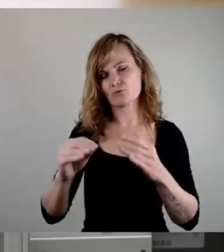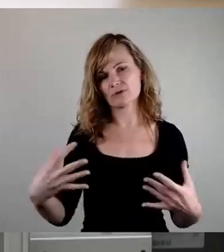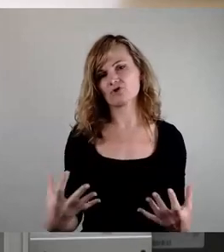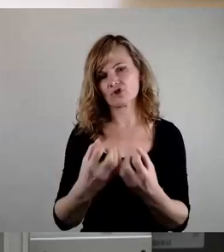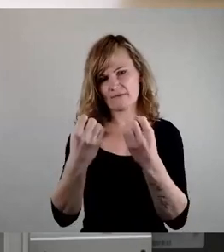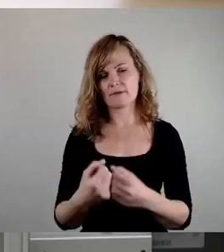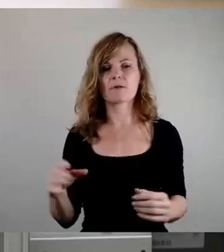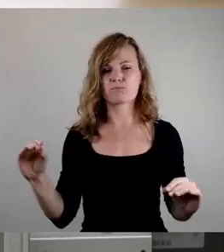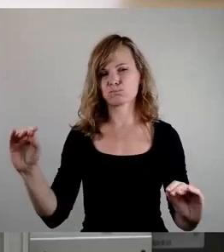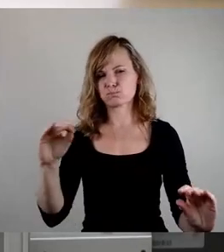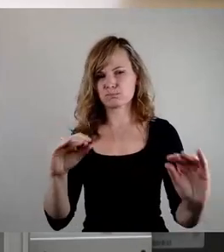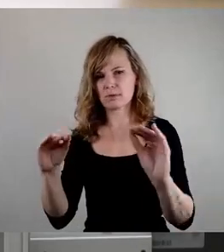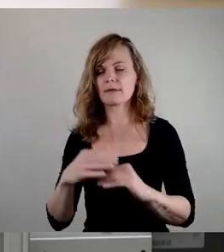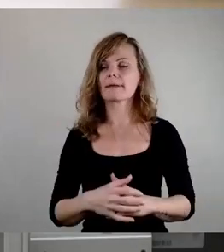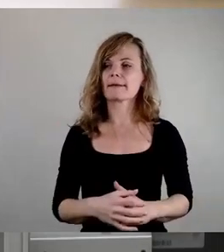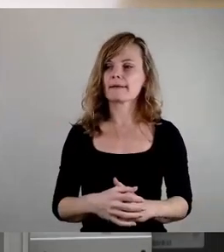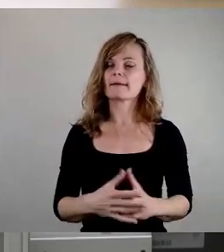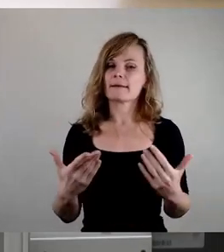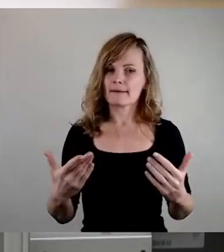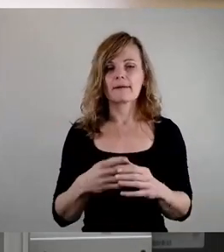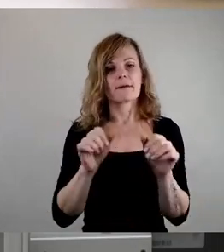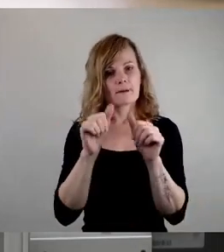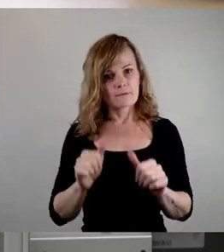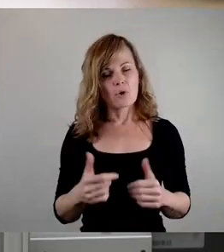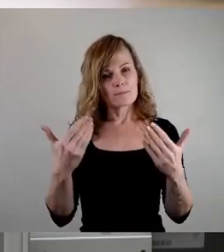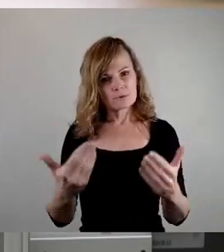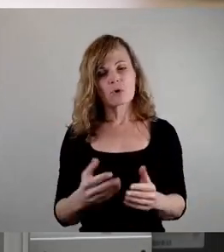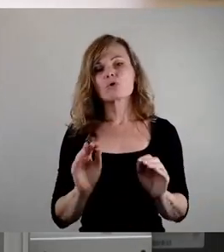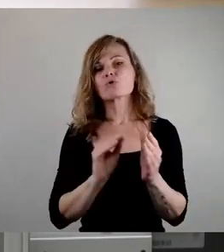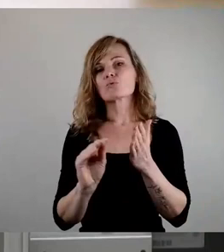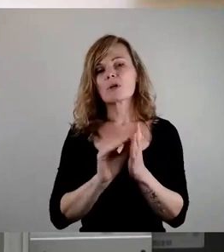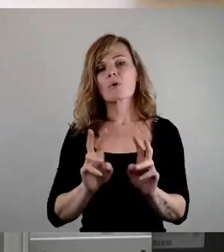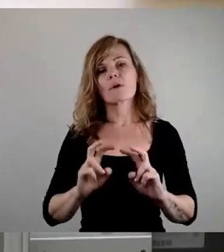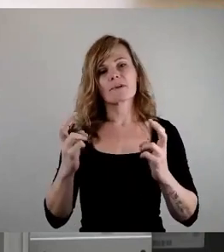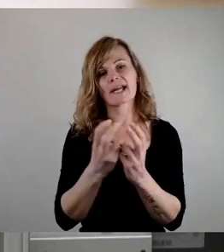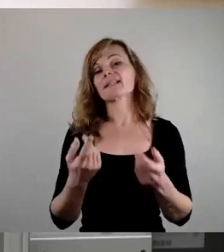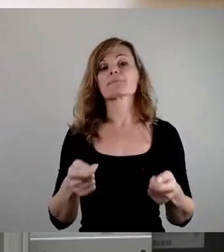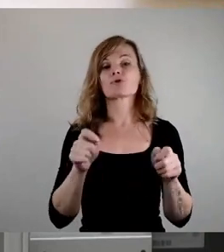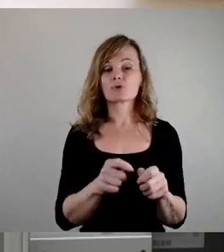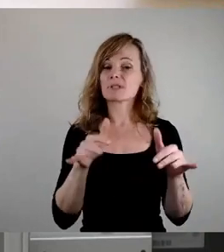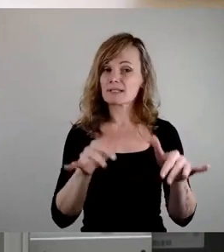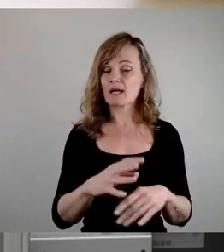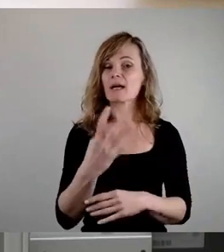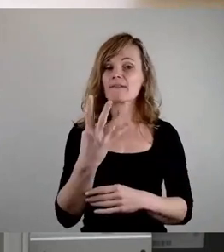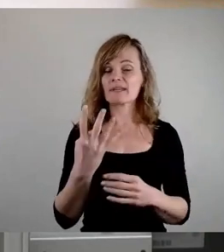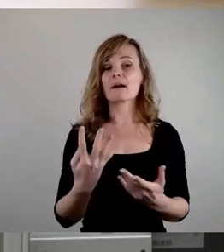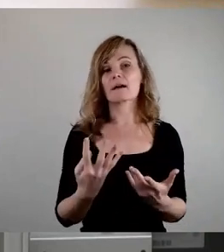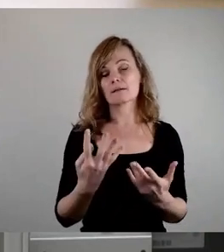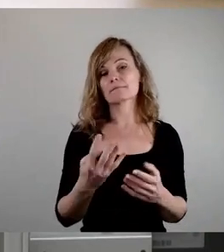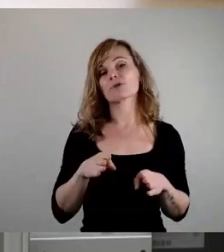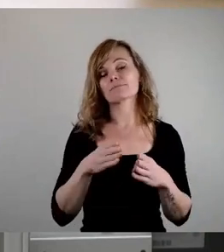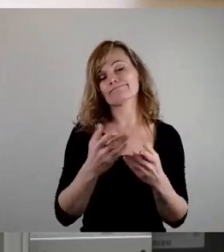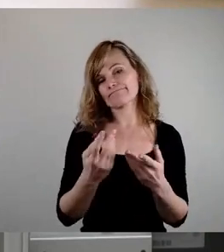Liegt der Wunsch der Schulgemeinschaft in Form eines Schulkonferenzbeschlusses vor und lässt sich eine Vierzügigkeit abbilden, wie es das